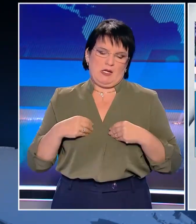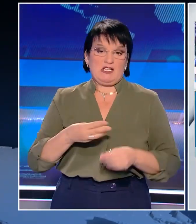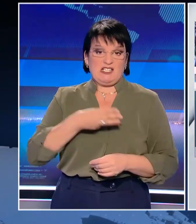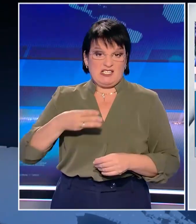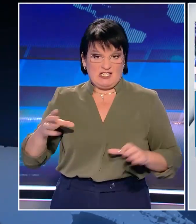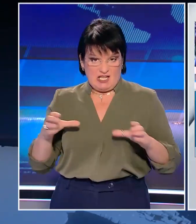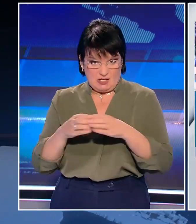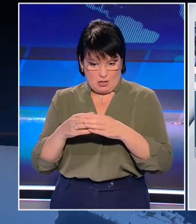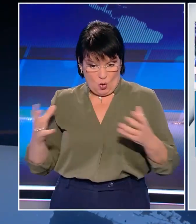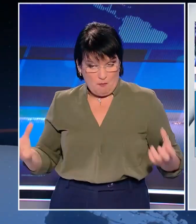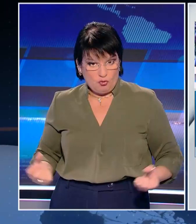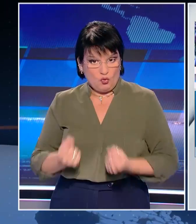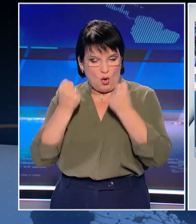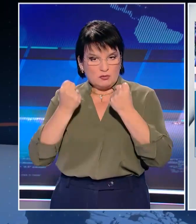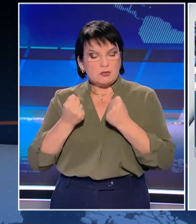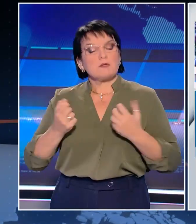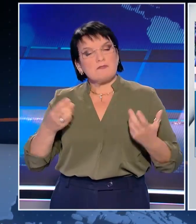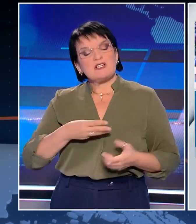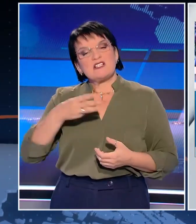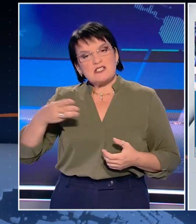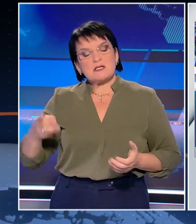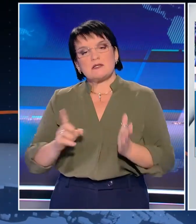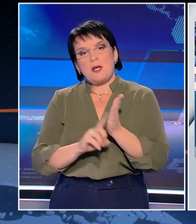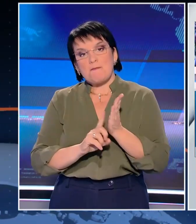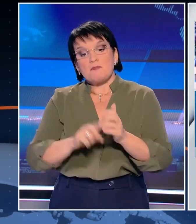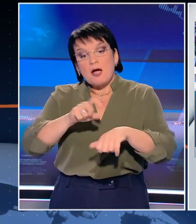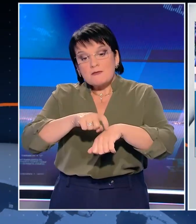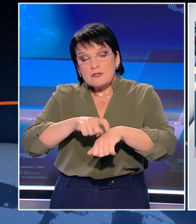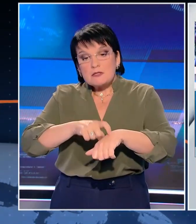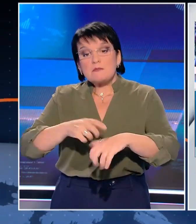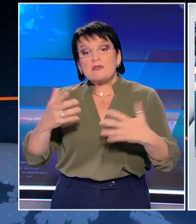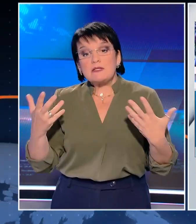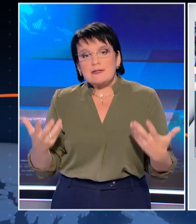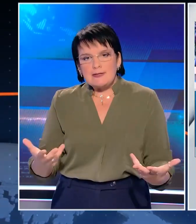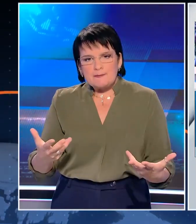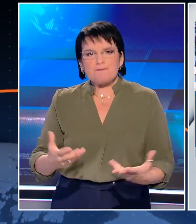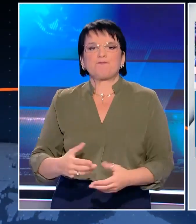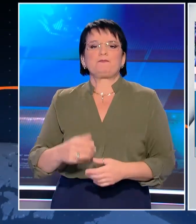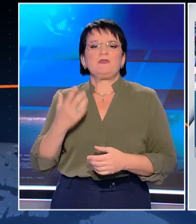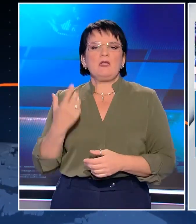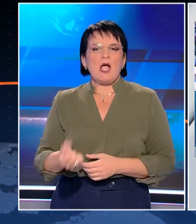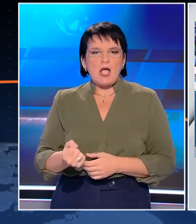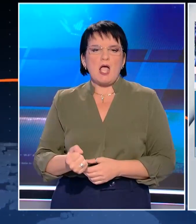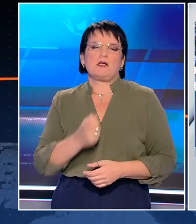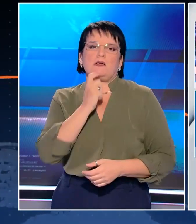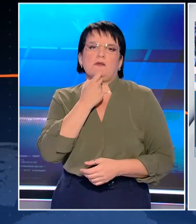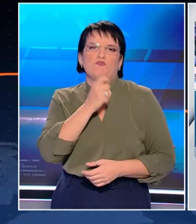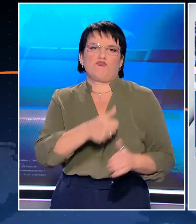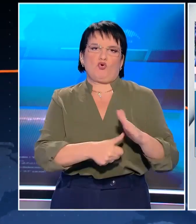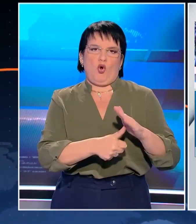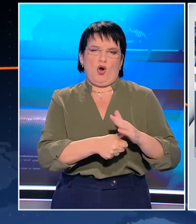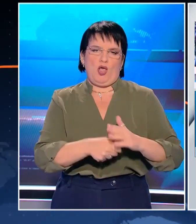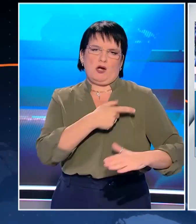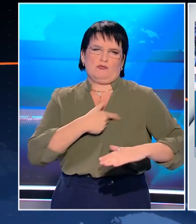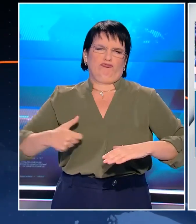ΣΥΡΙΖΑ να σωθεί, ο ΣΥΡΙΖΑ πρέπει αυτή τη στιγμή να έχει δίπλα στον Προεδρομή η